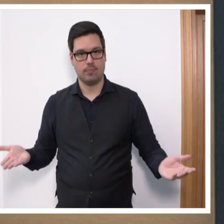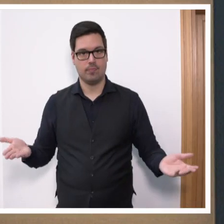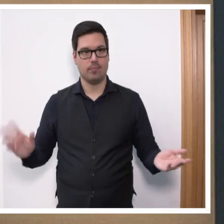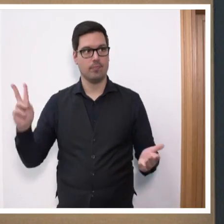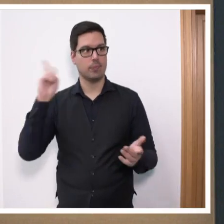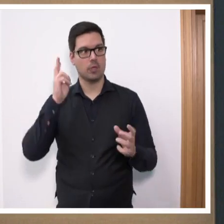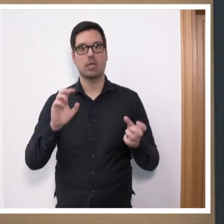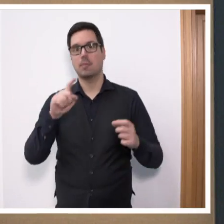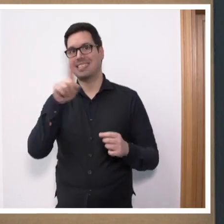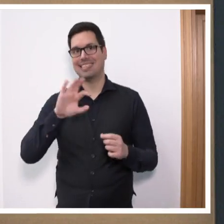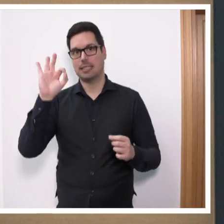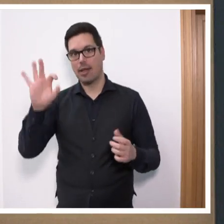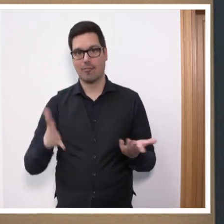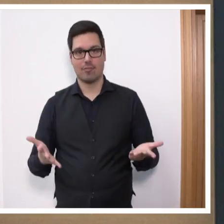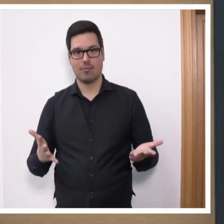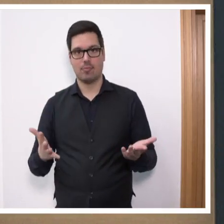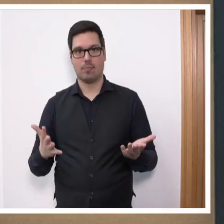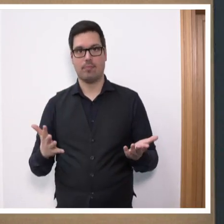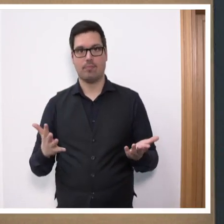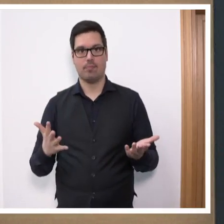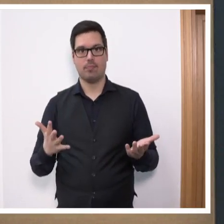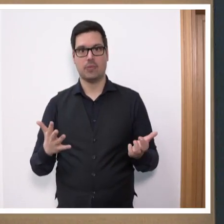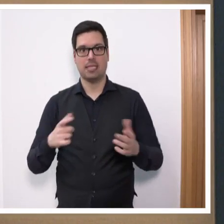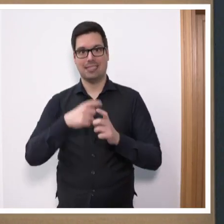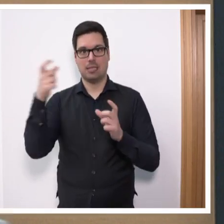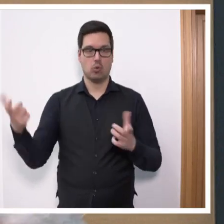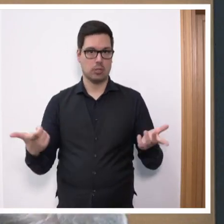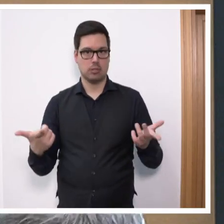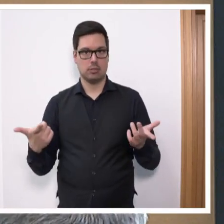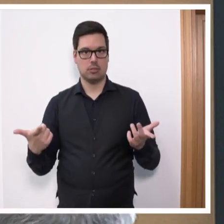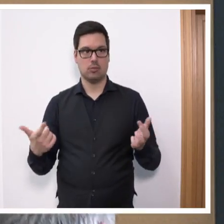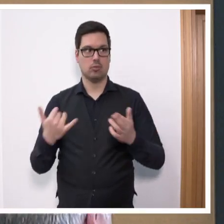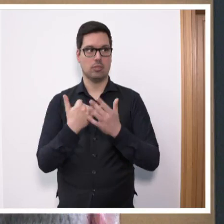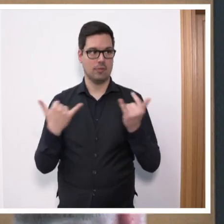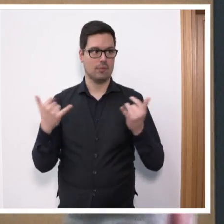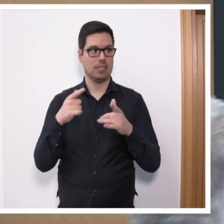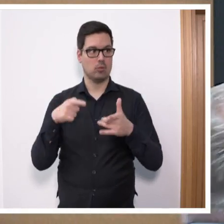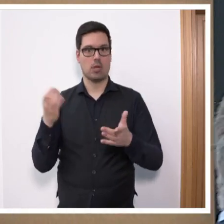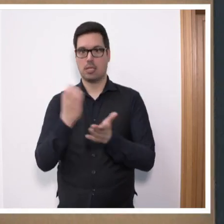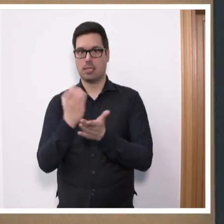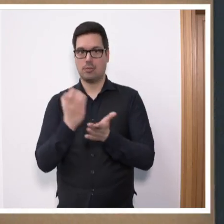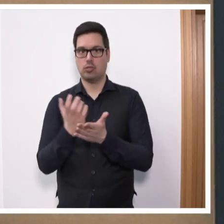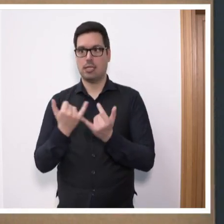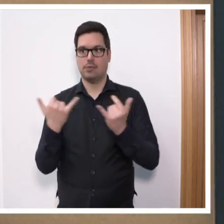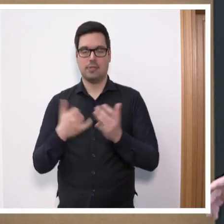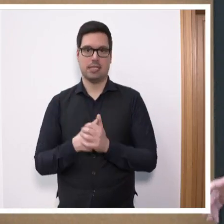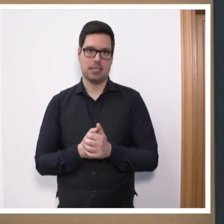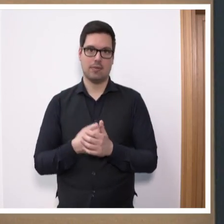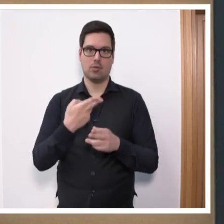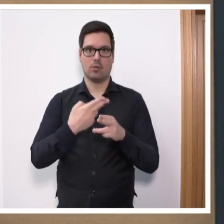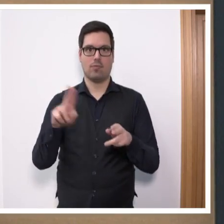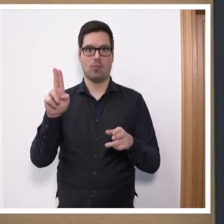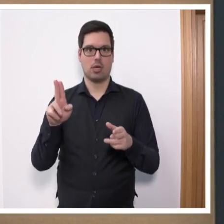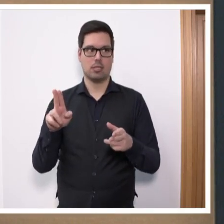Nachrichten bei ZF und dem drittgrößten Stadt in Deutschland in Saarbrücken und die Frage, wie es dort eben auch geschäftigungsmäßig weitergeht. Von fort